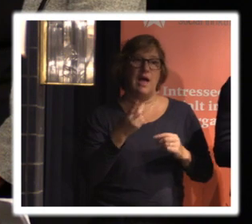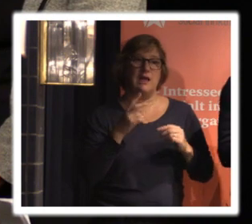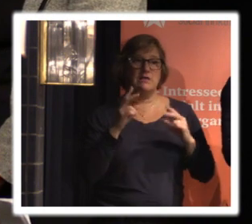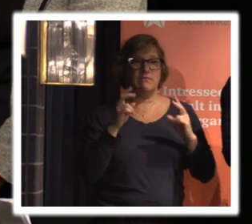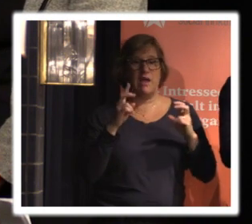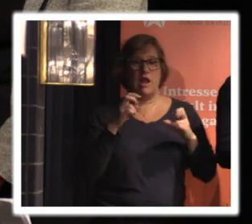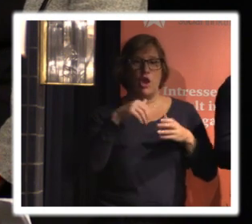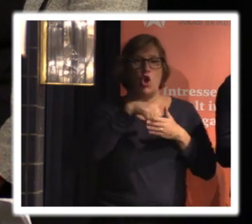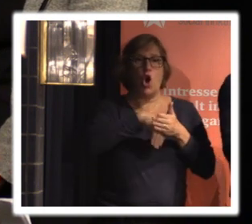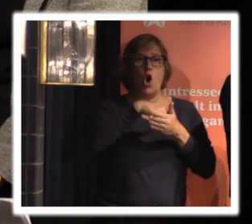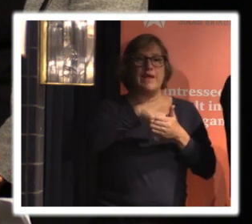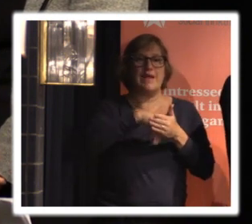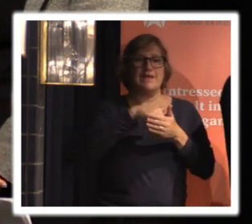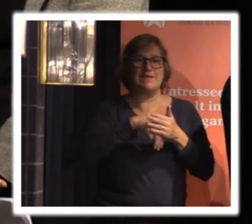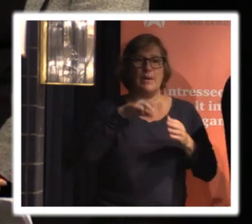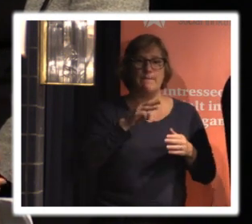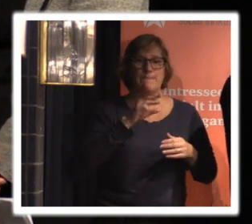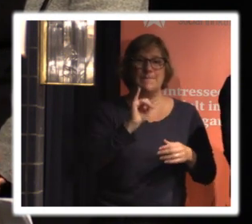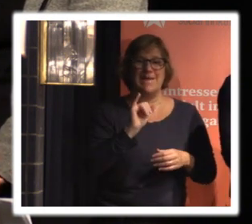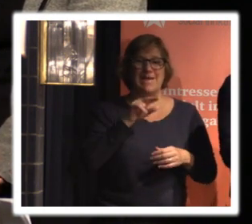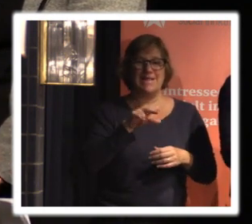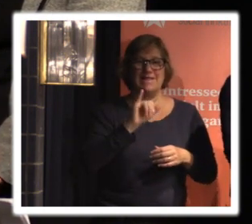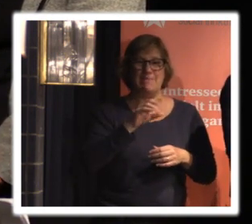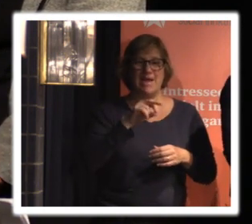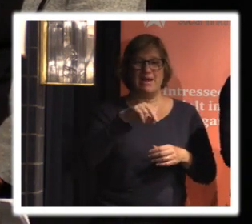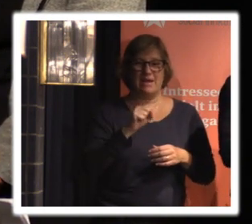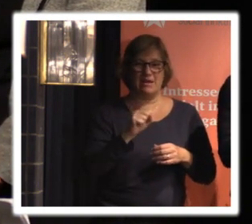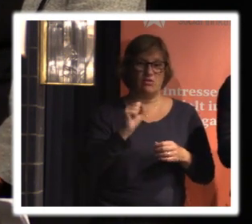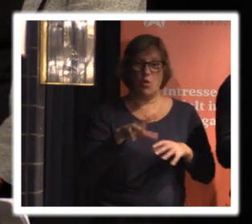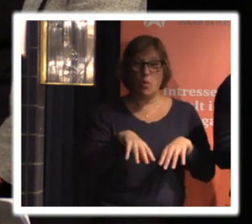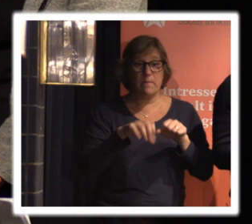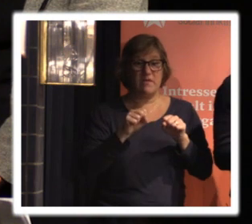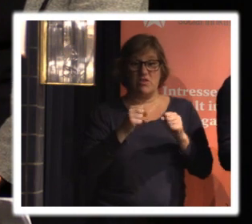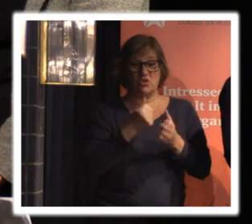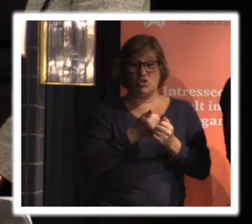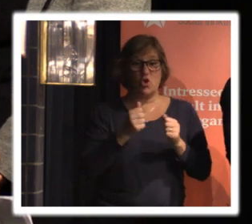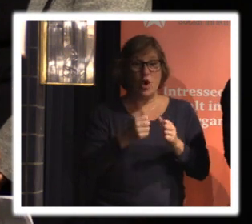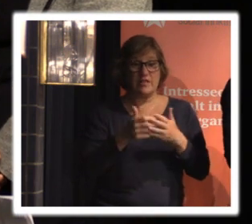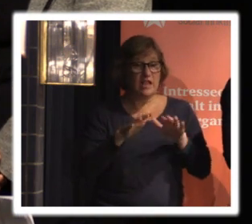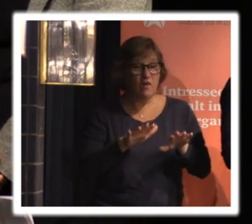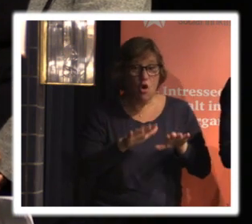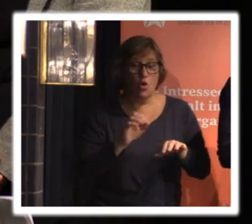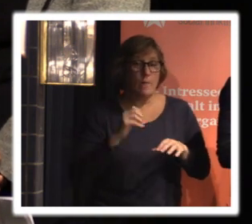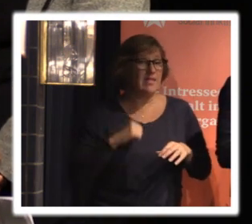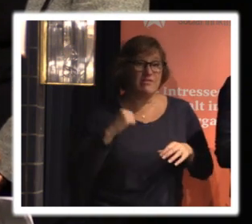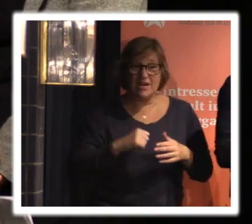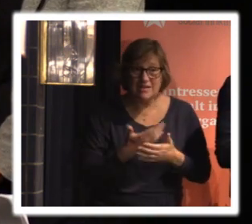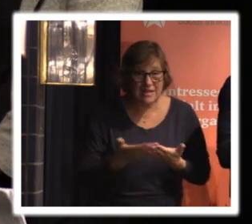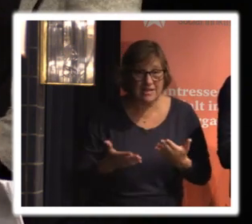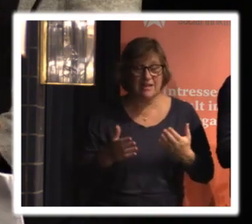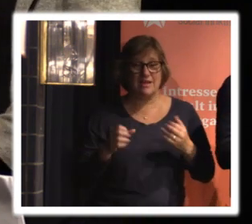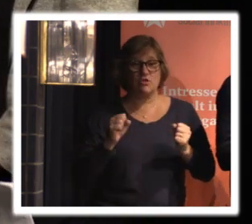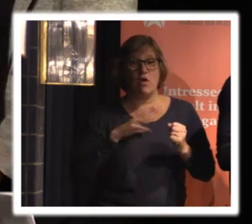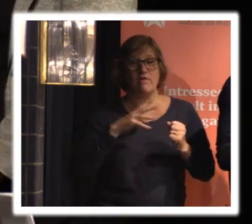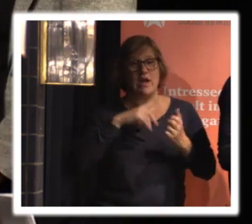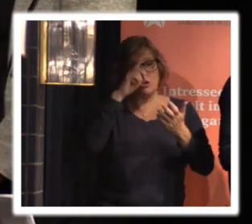lagringsminimering en uppgift ska inte ligga kvar för länge om den inte används eller att det finns ett syfte med att den ligger kvar och